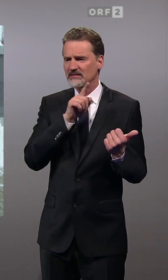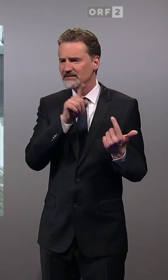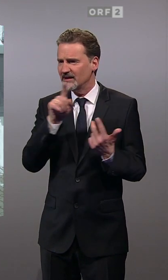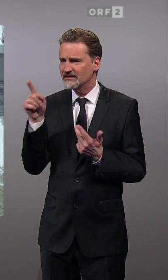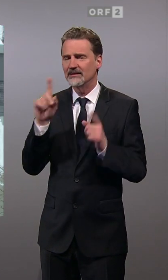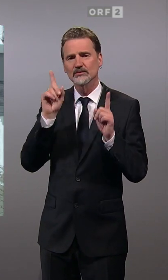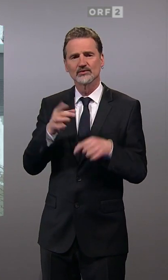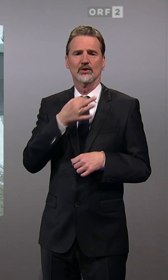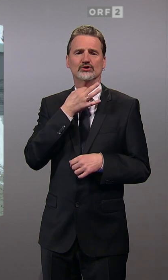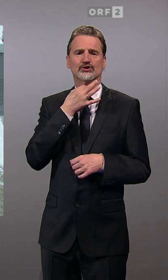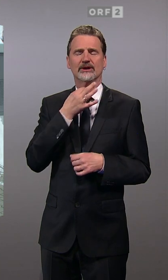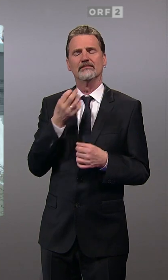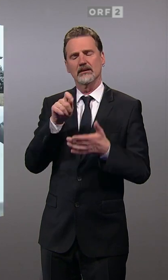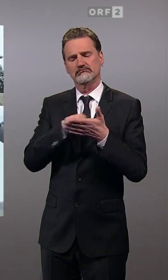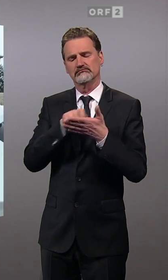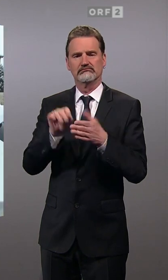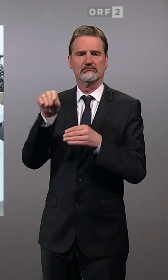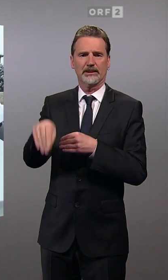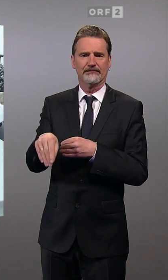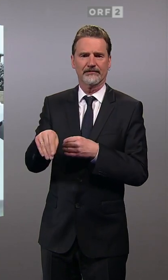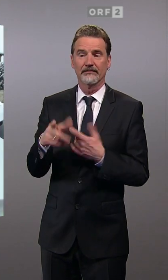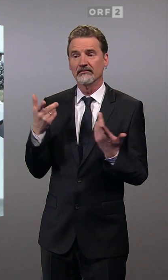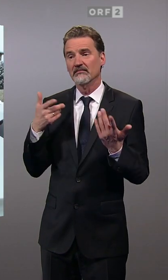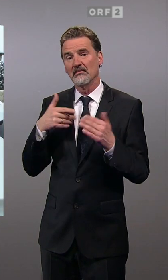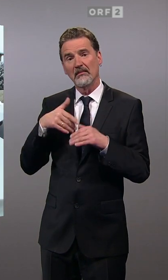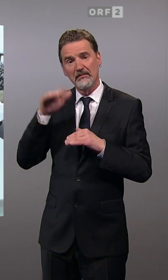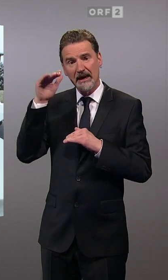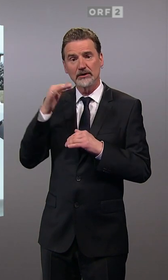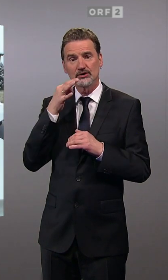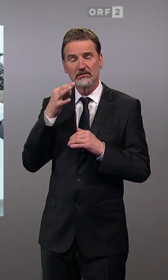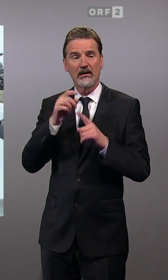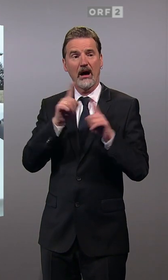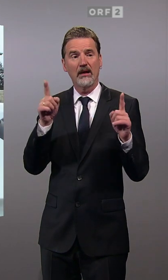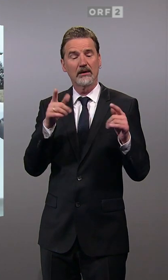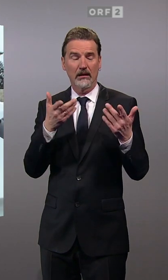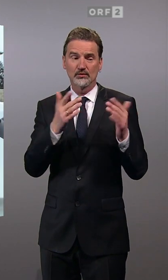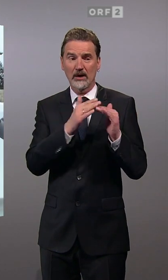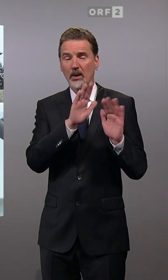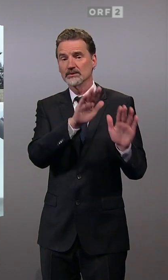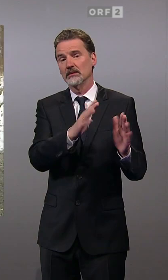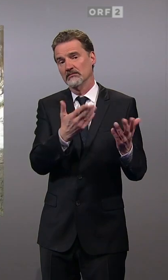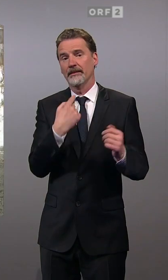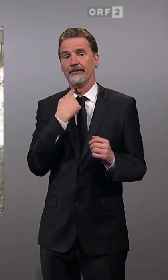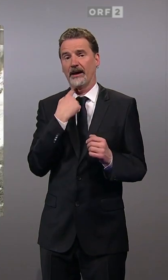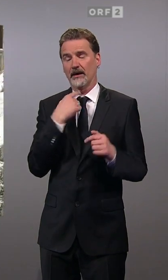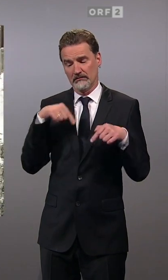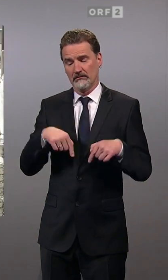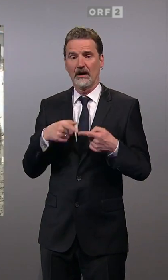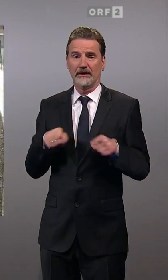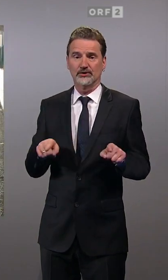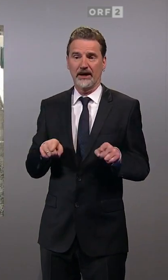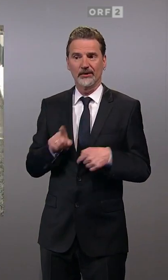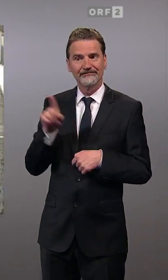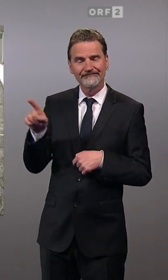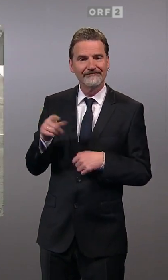Und warum sollte man das dann nicht nutzen? Das wäre die Mehrheit, die ist da und die anderen, wenn sie daheim hucken, haben sie einen Weg gehabt. In ihrer Heimatstadt